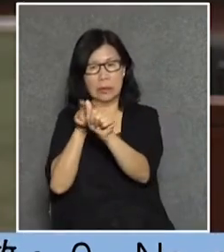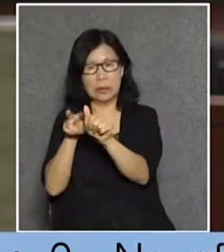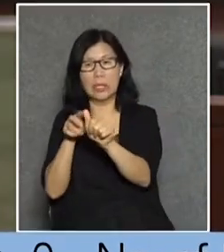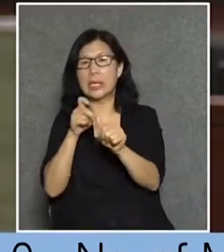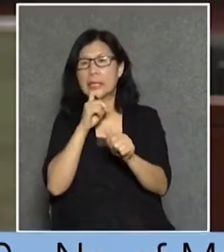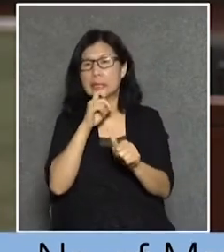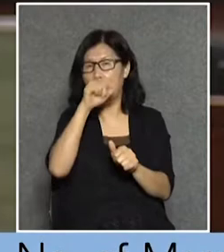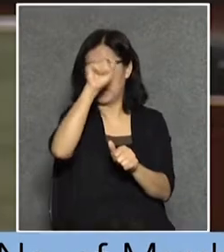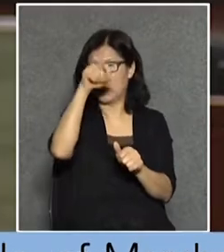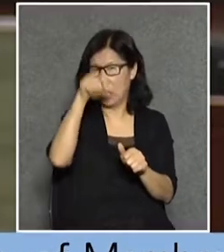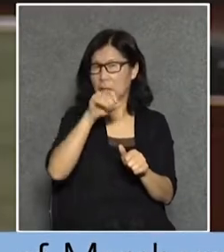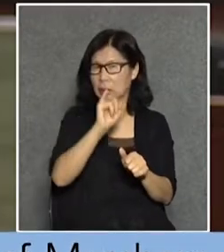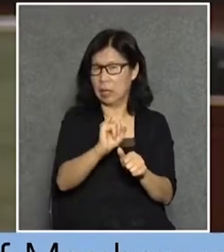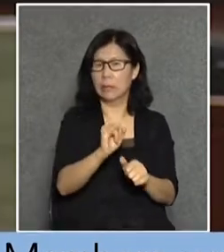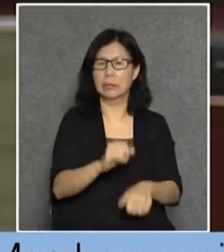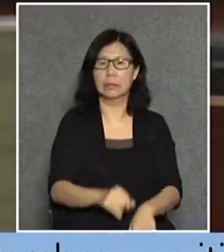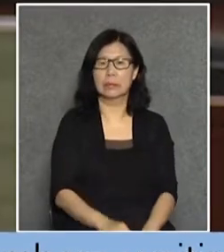問題的